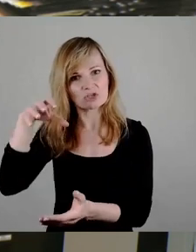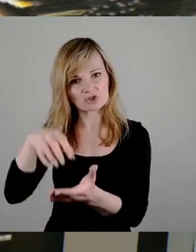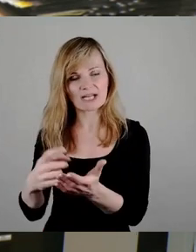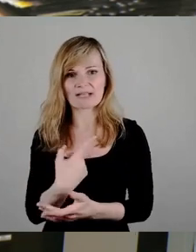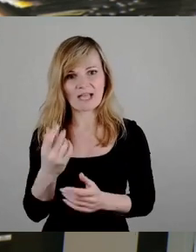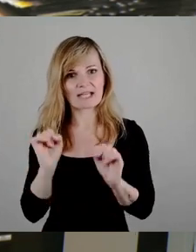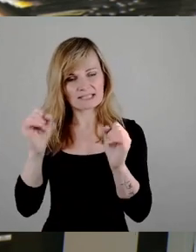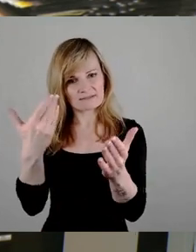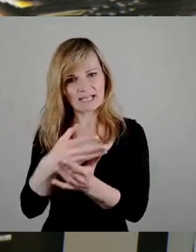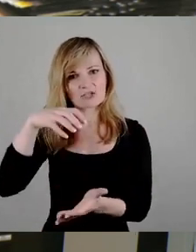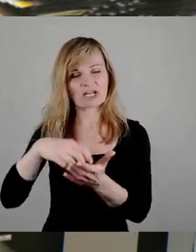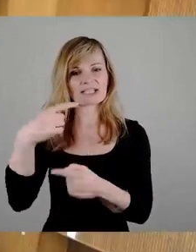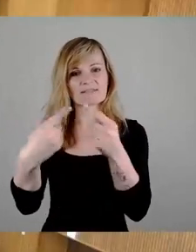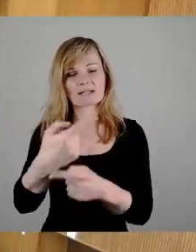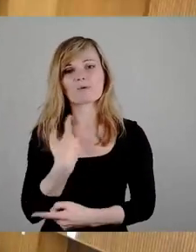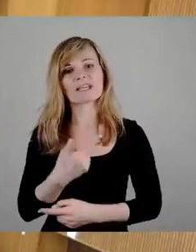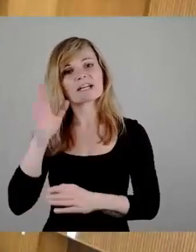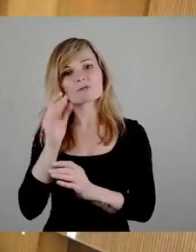Stadtentwicklung. Wir stimmen zu. Vielen Dank.